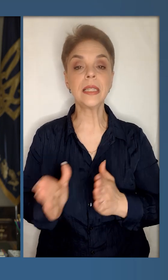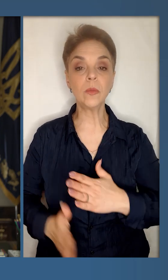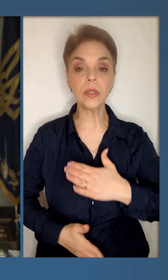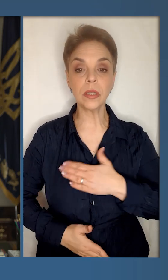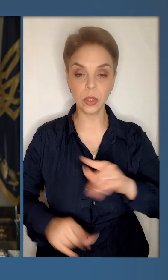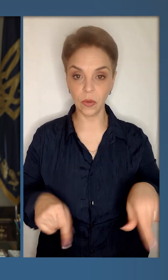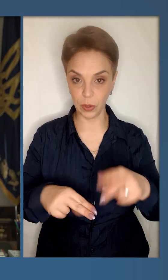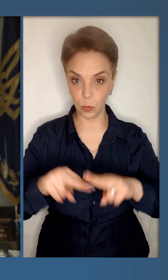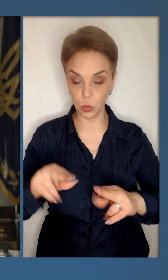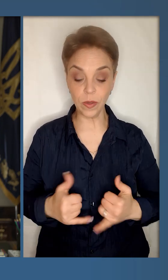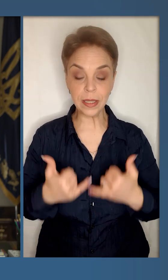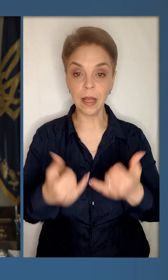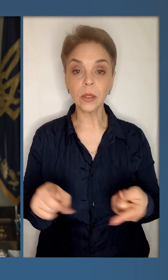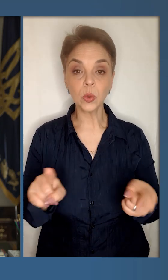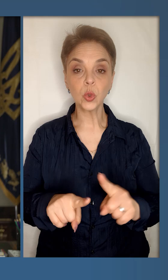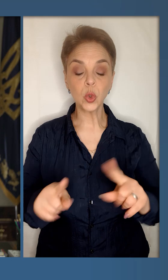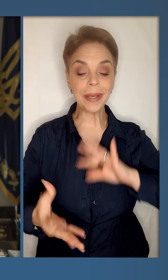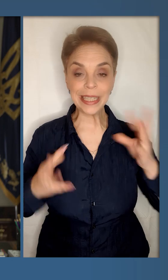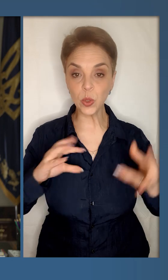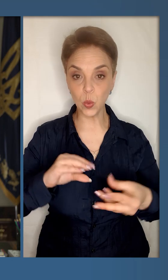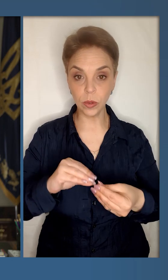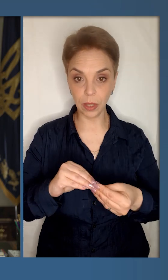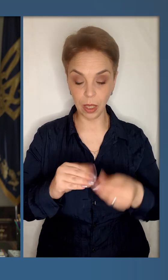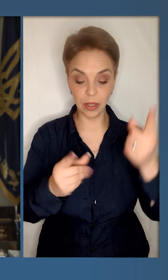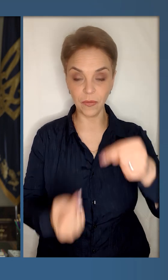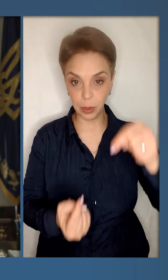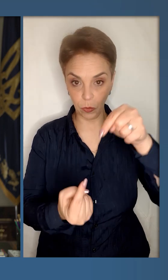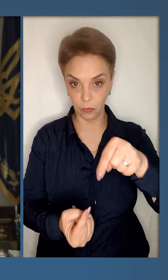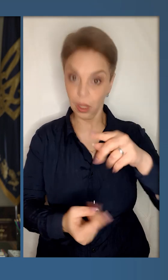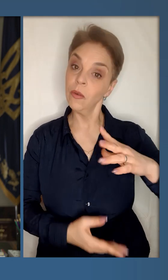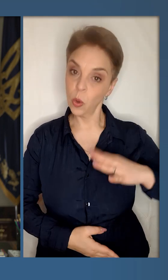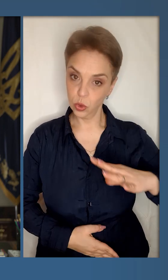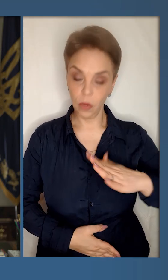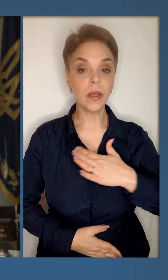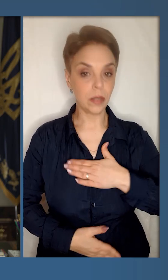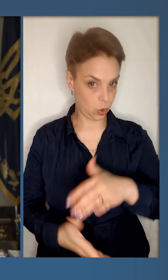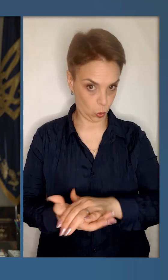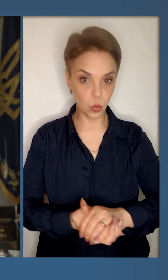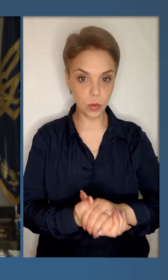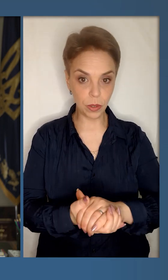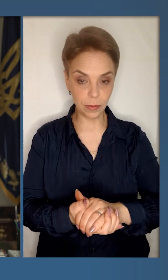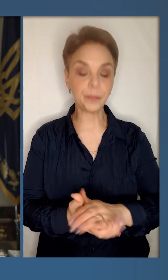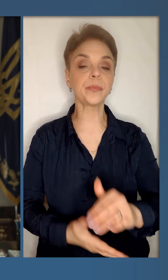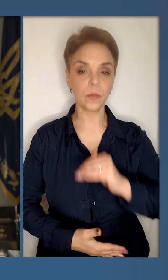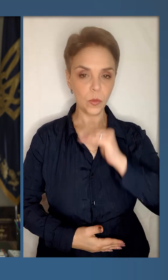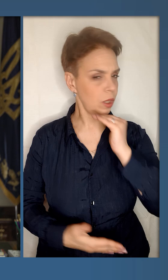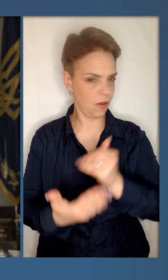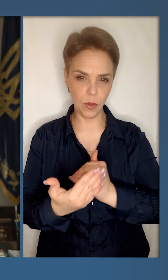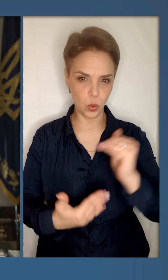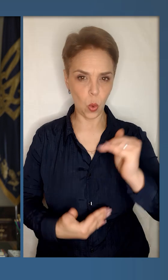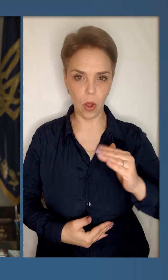системності нашої відбудови, заради того, що результат відповідав очікуванням нашого суспільства.